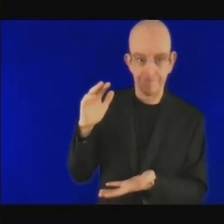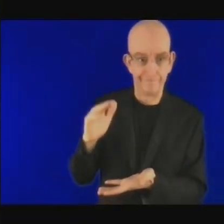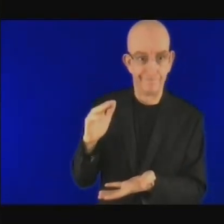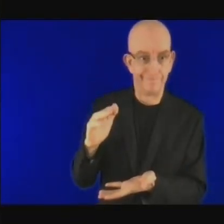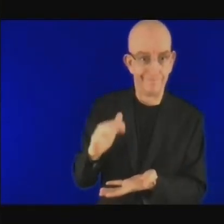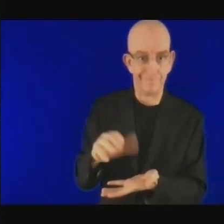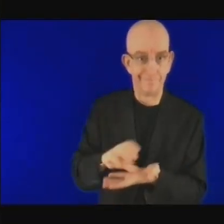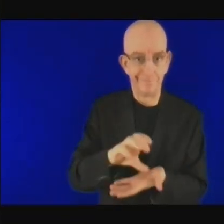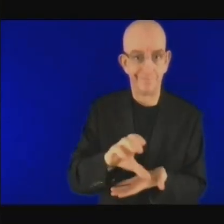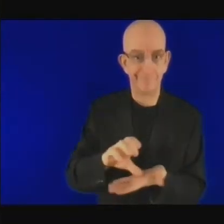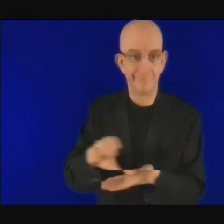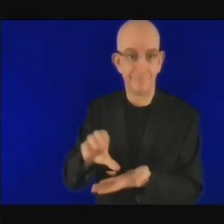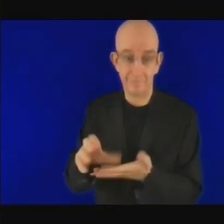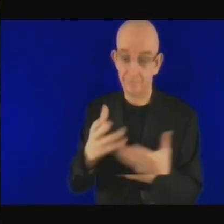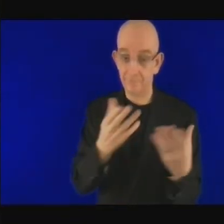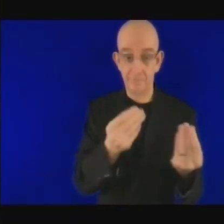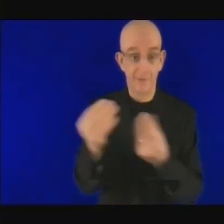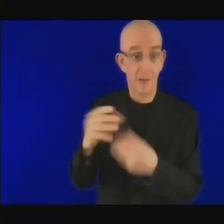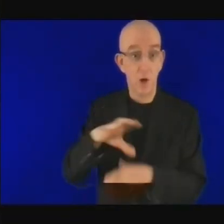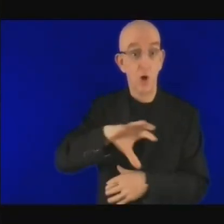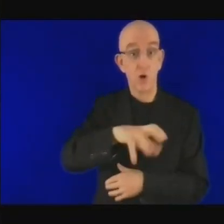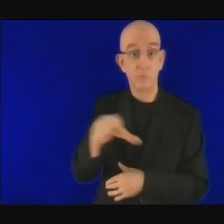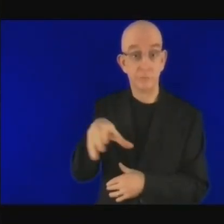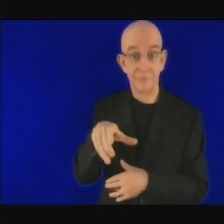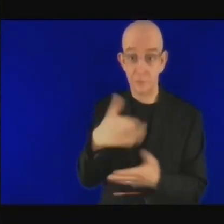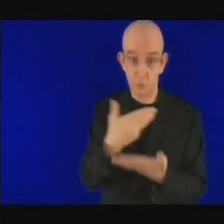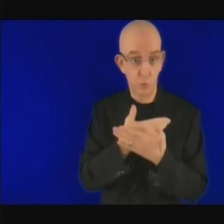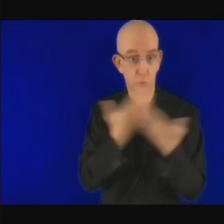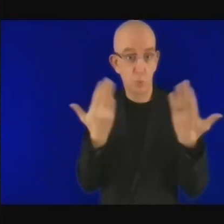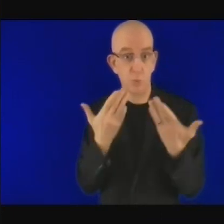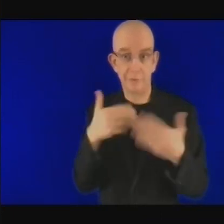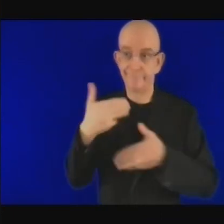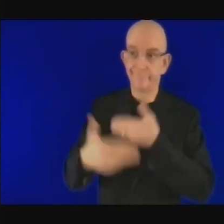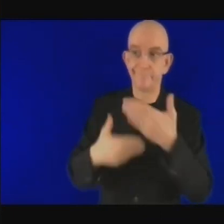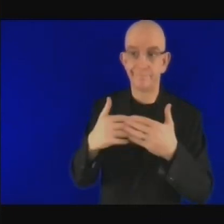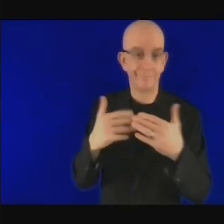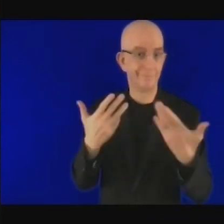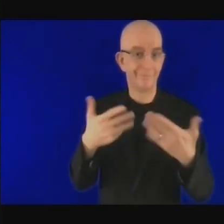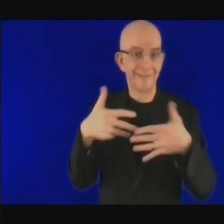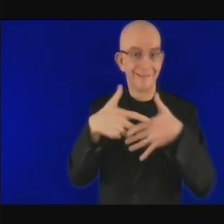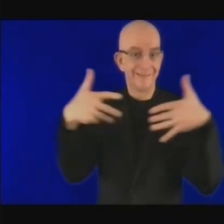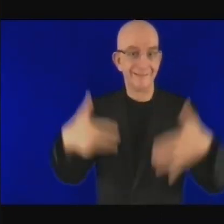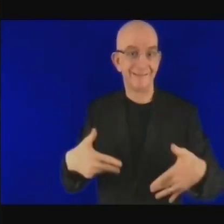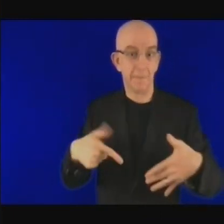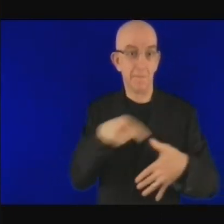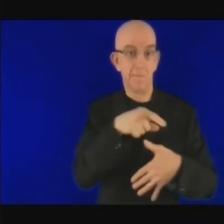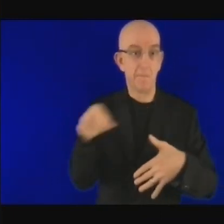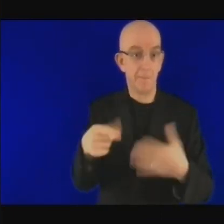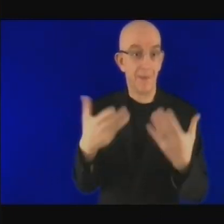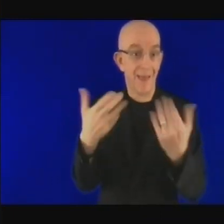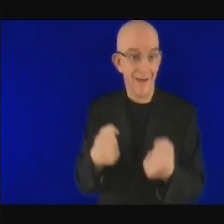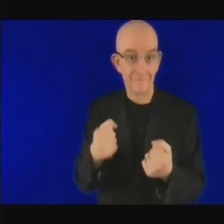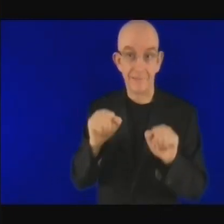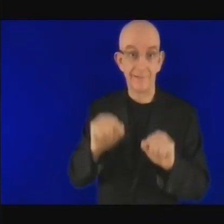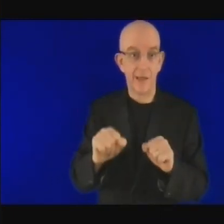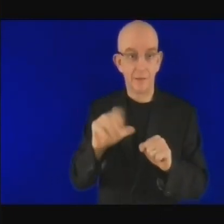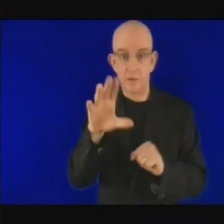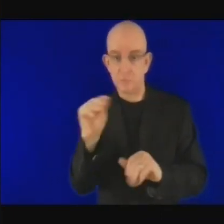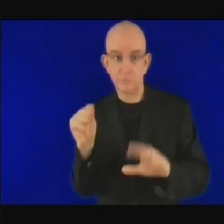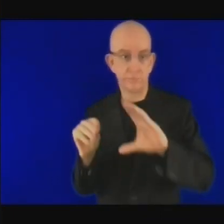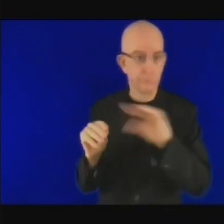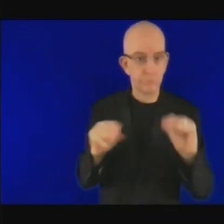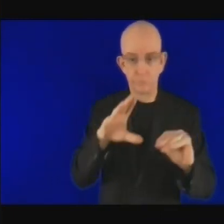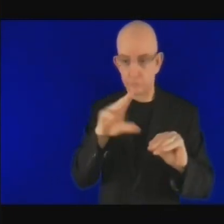nous n'avons pas un système en place pour absorber les ressources financières et